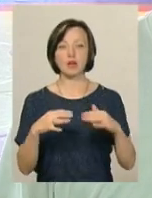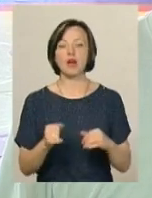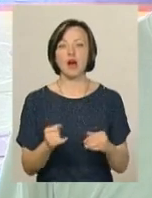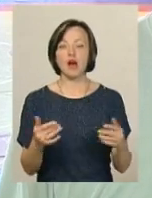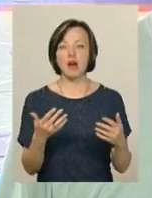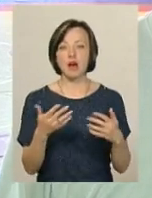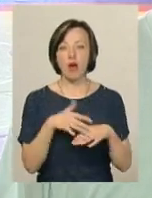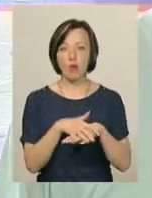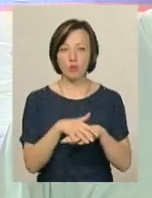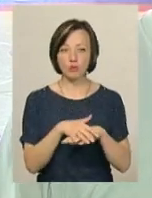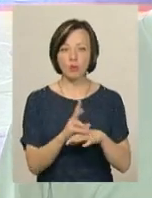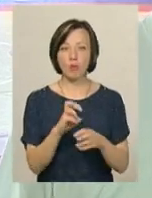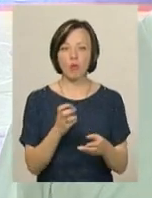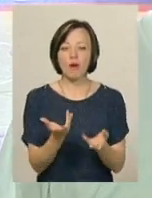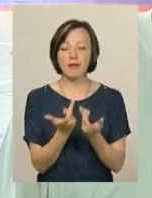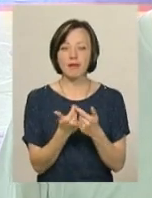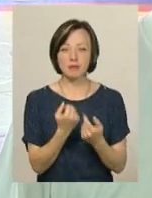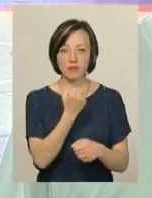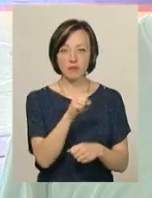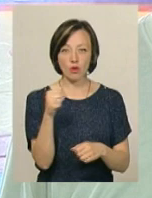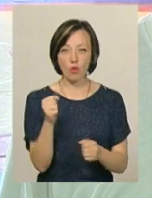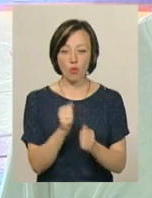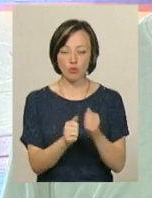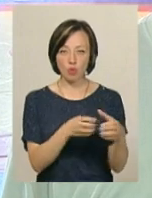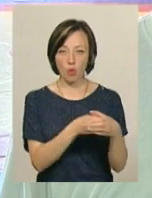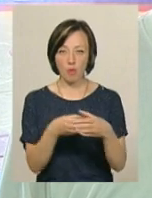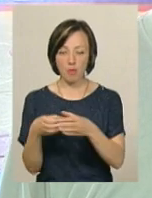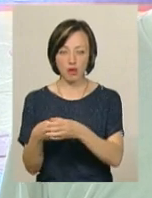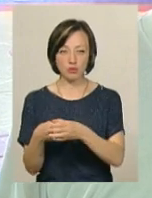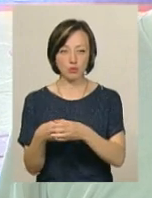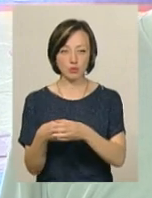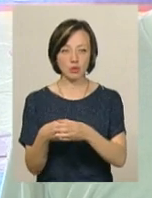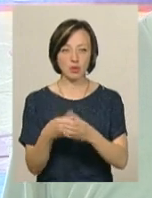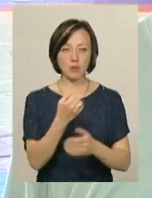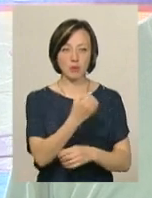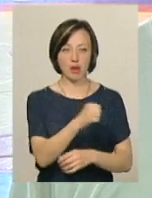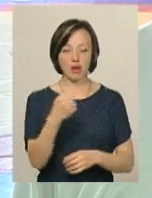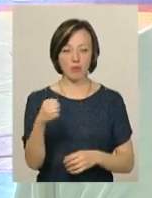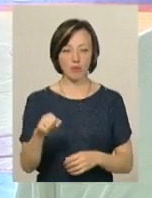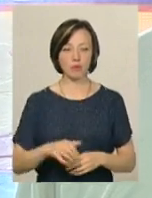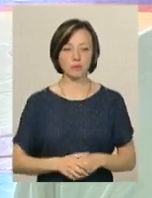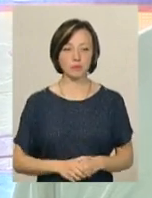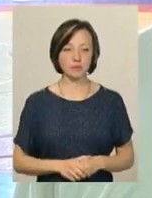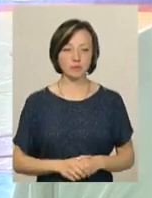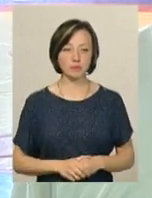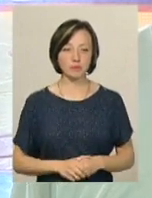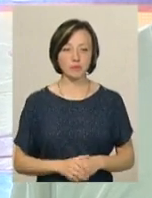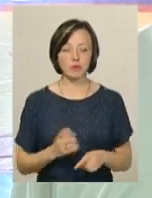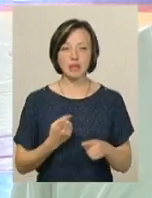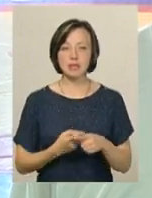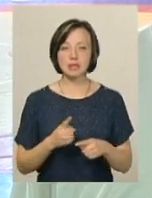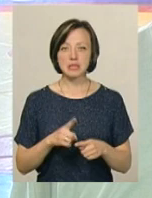по количеству виграних кожної команди перемож. Це